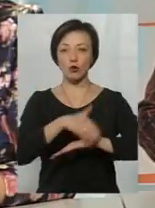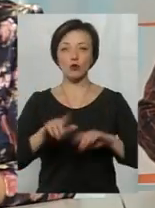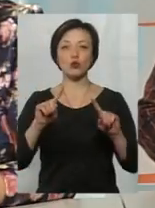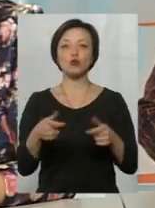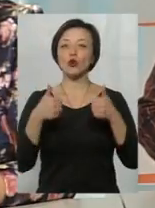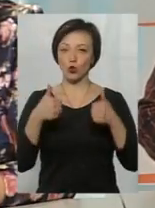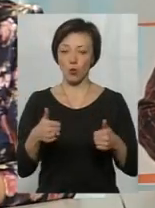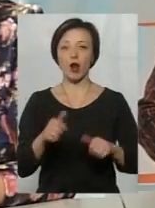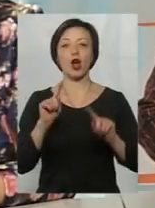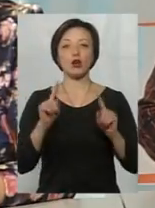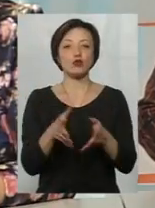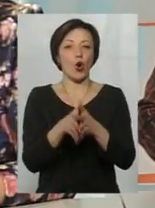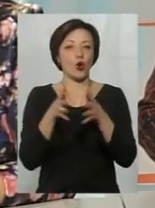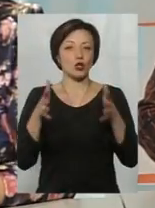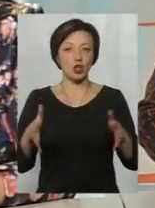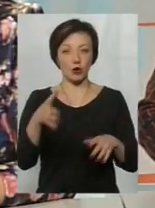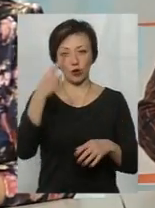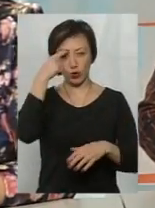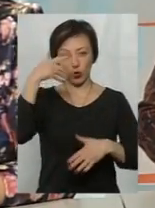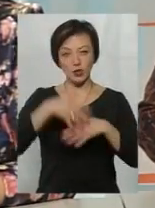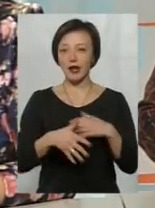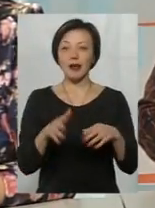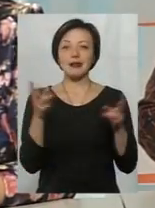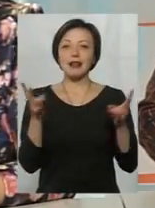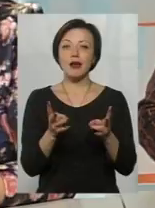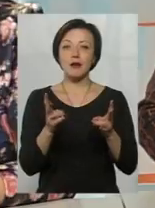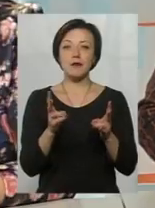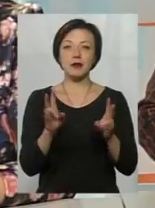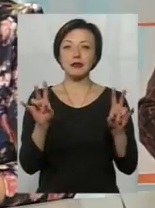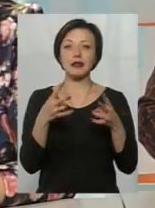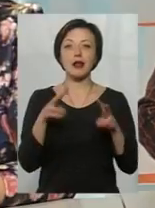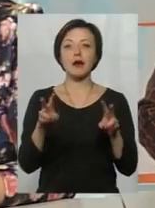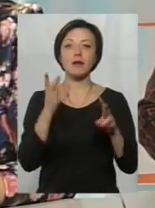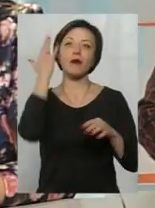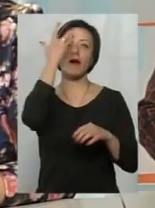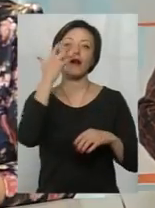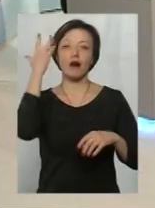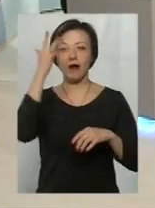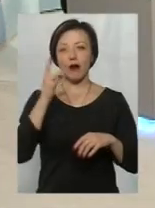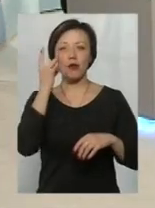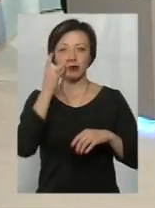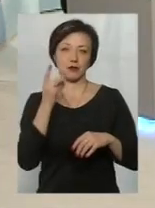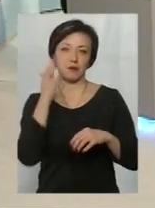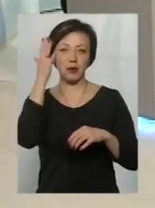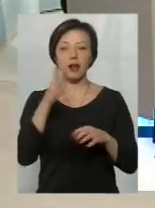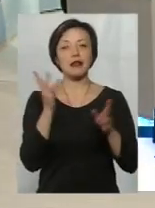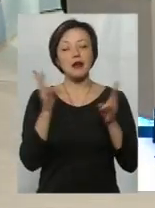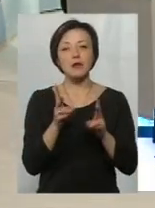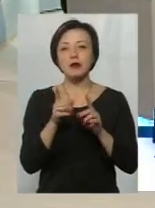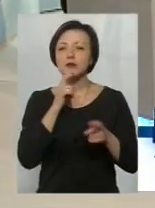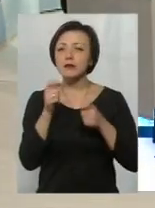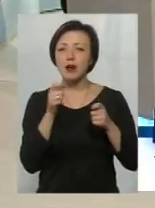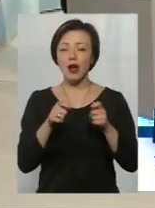добре. Це дуже розширює кругозор, але треба не мати певних рожевих окуляров і дуже ретельно підходити до вибору і країни, і вузу.